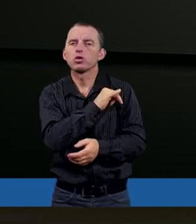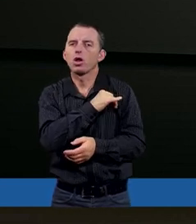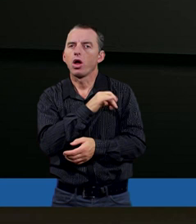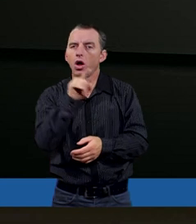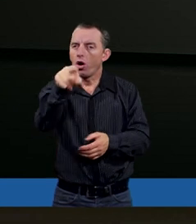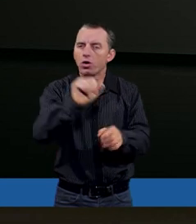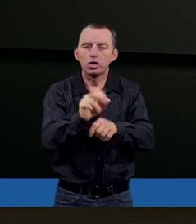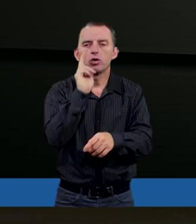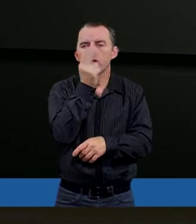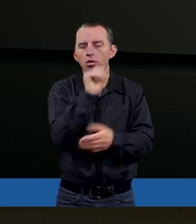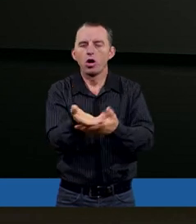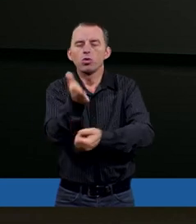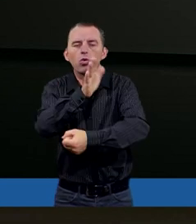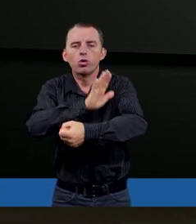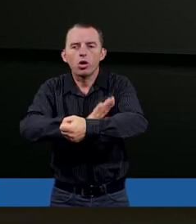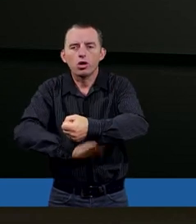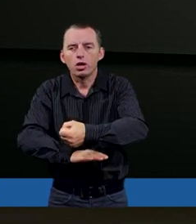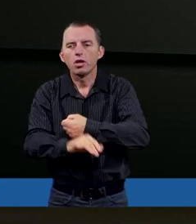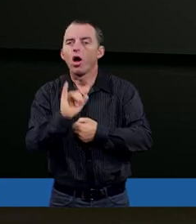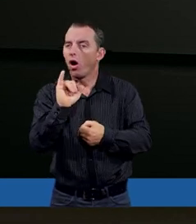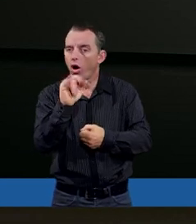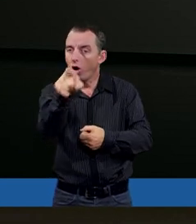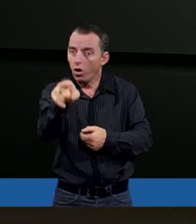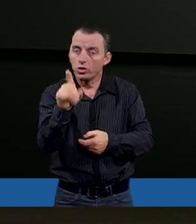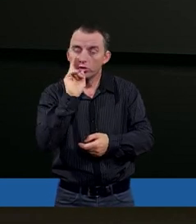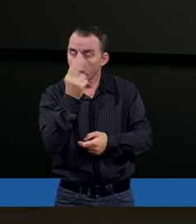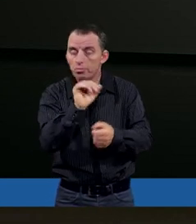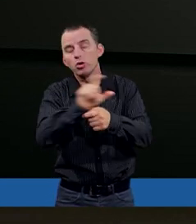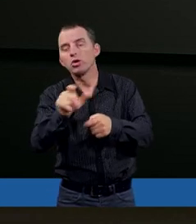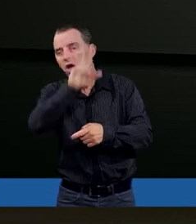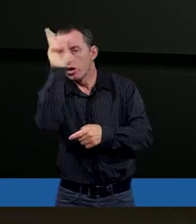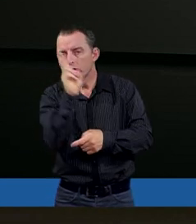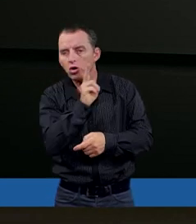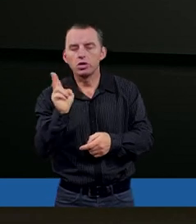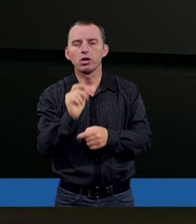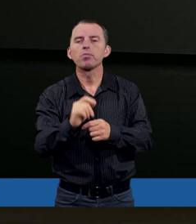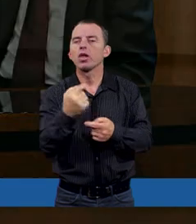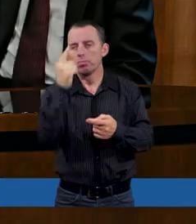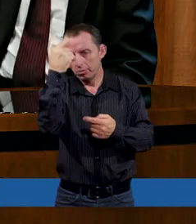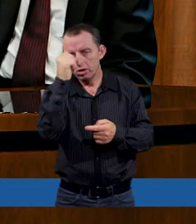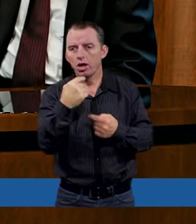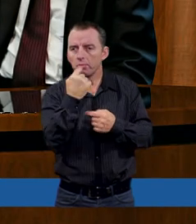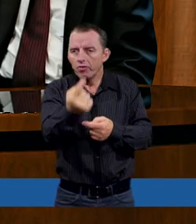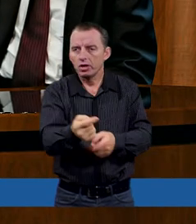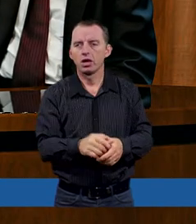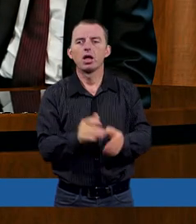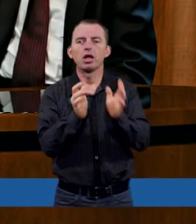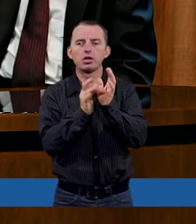on jest ślepy od urodzenia. On czy jego rodzice? Pamiętacie, co tam było powiedziane?